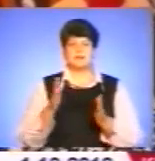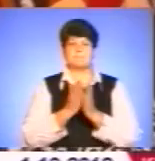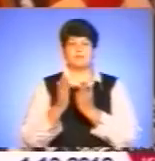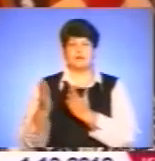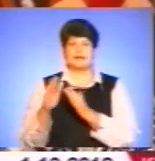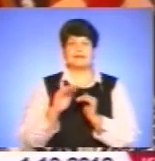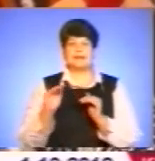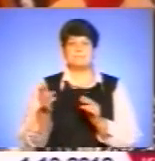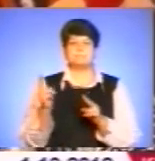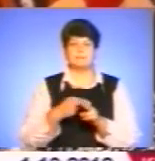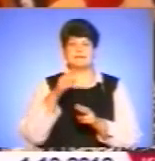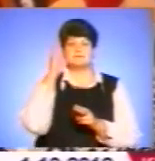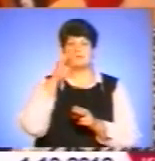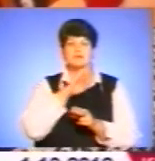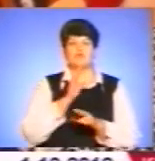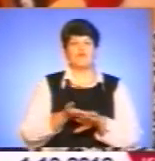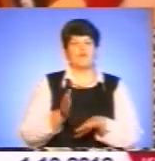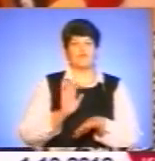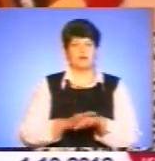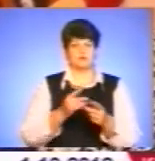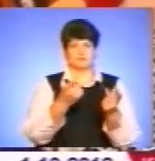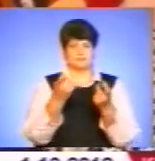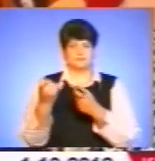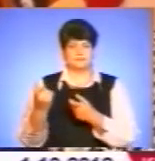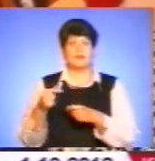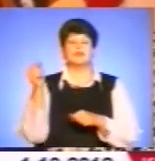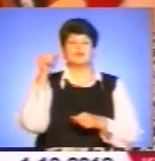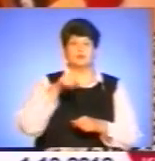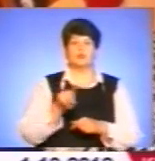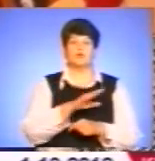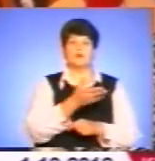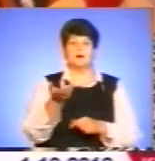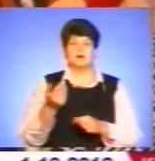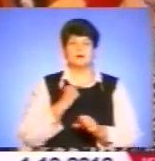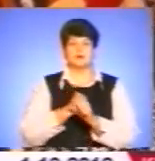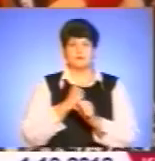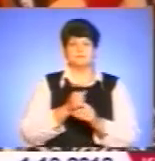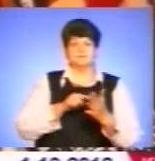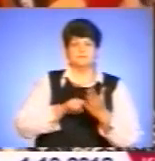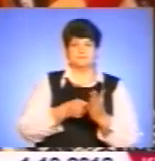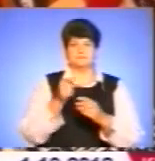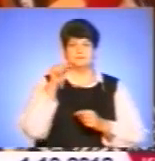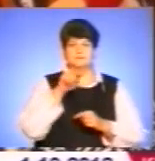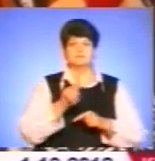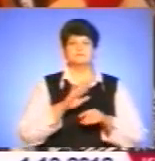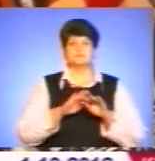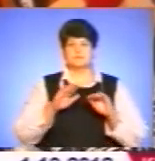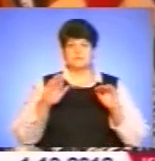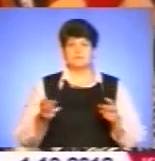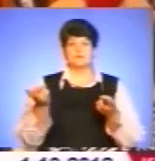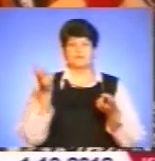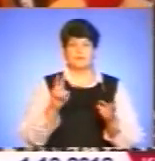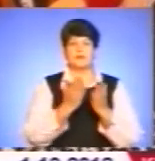батьків дуже складно залучити. Тому ми робимо акцент на тому, щоб в нас все-таки діти відвідували